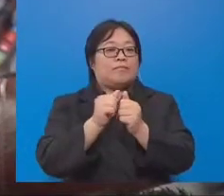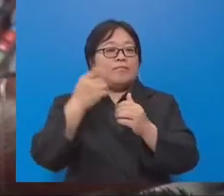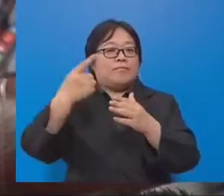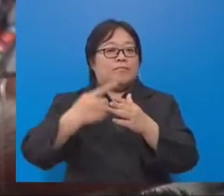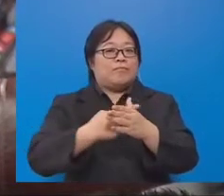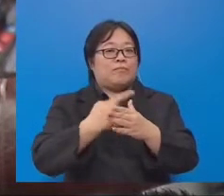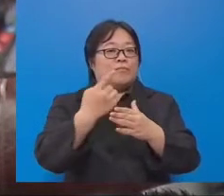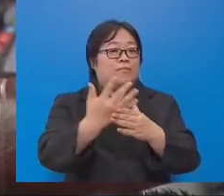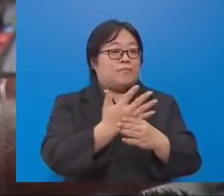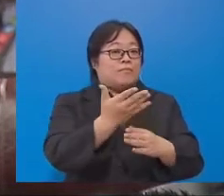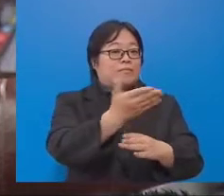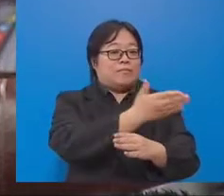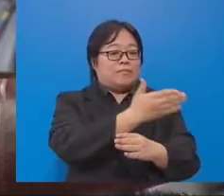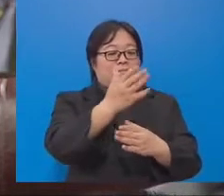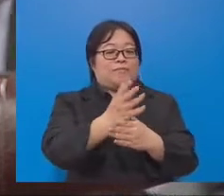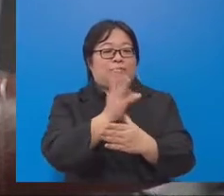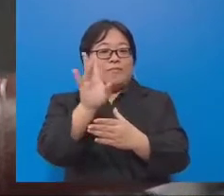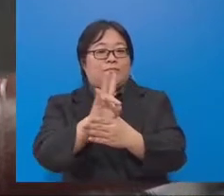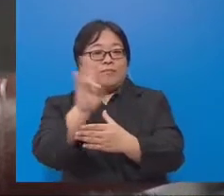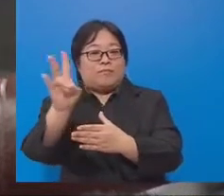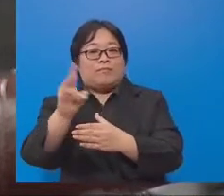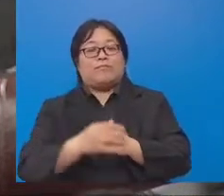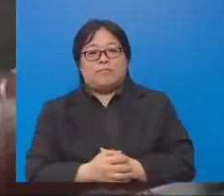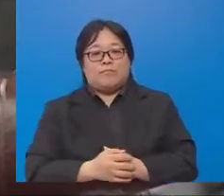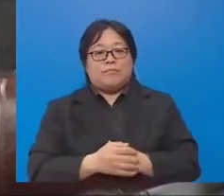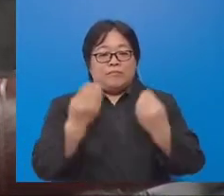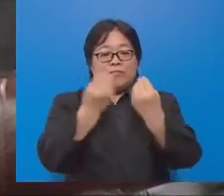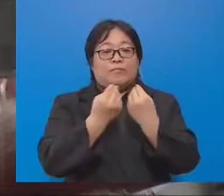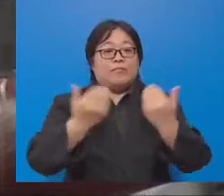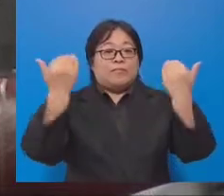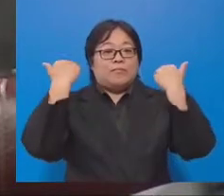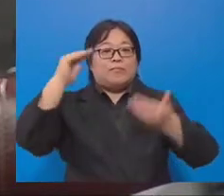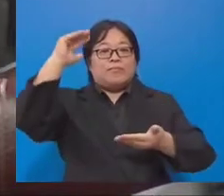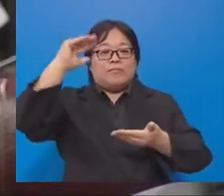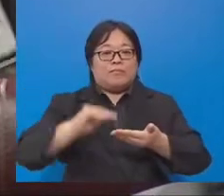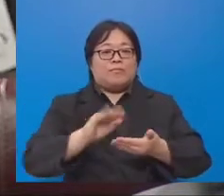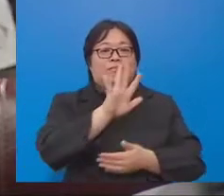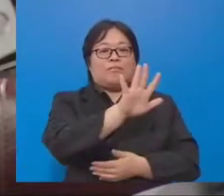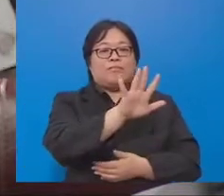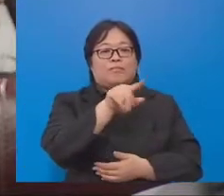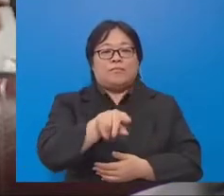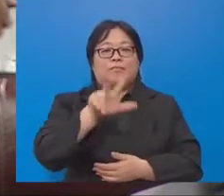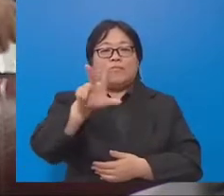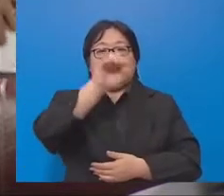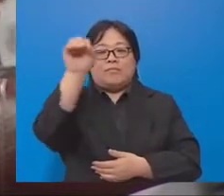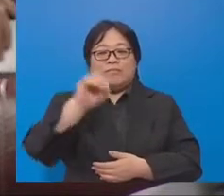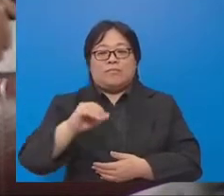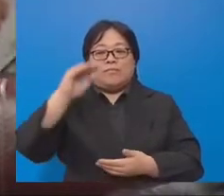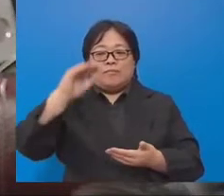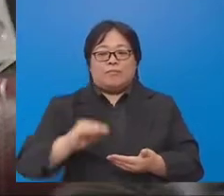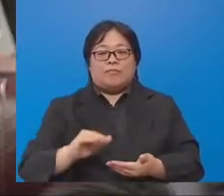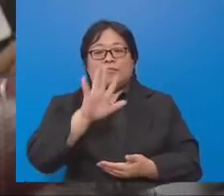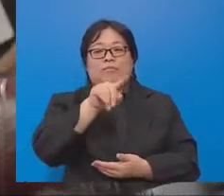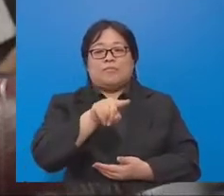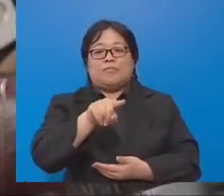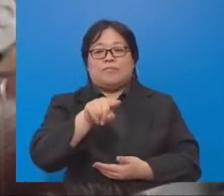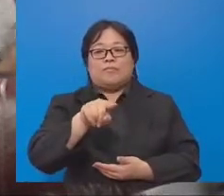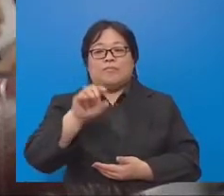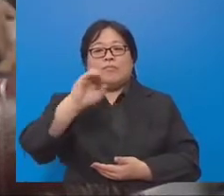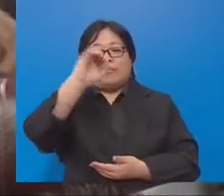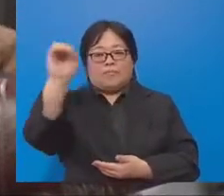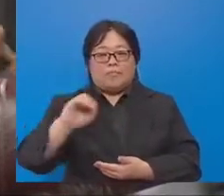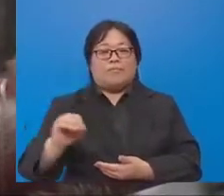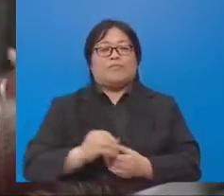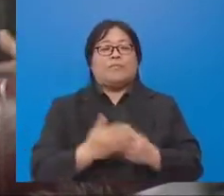Mei dan Julai, kadar pengangguran telah kurang daripada 5.3% ke below 5%. Sekian terima